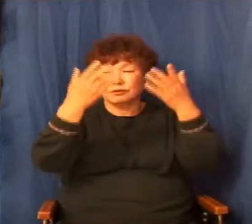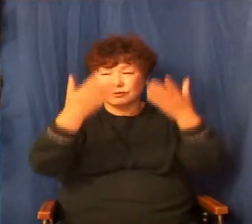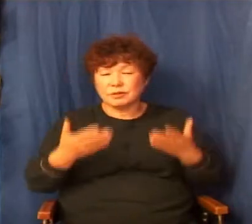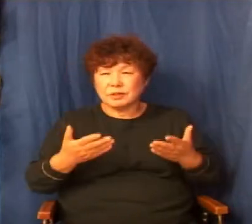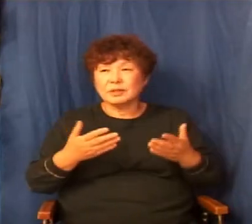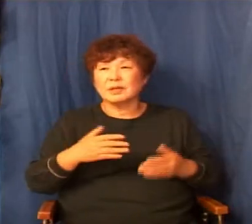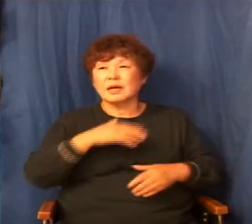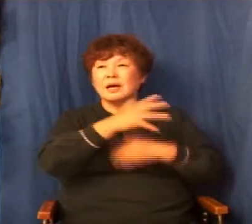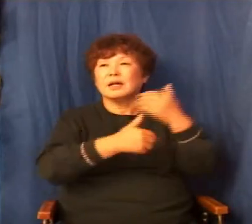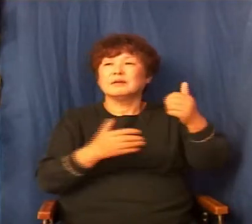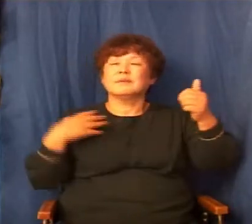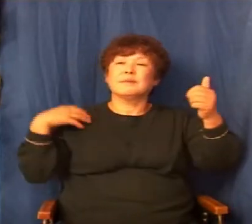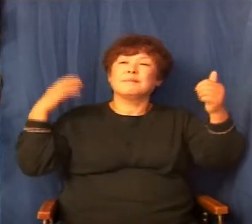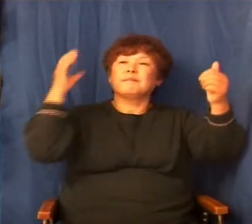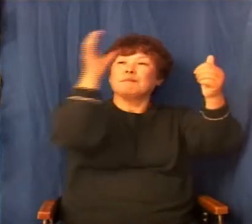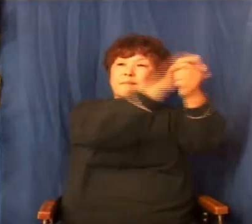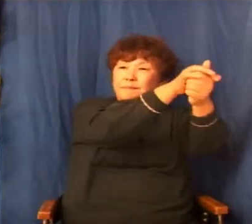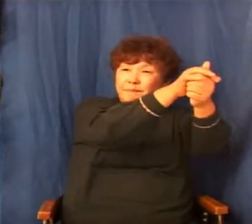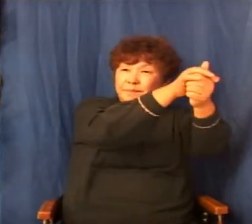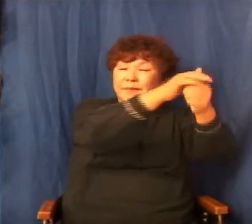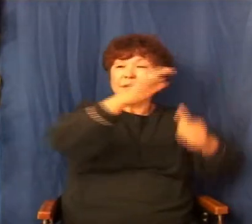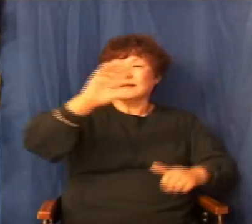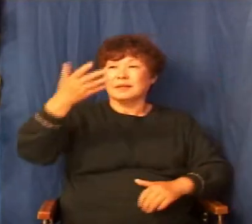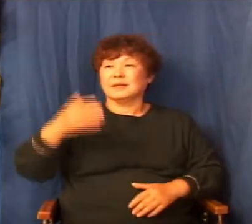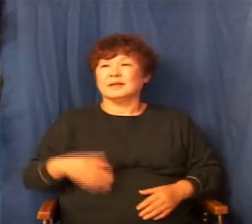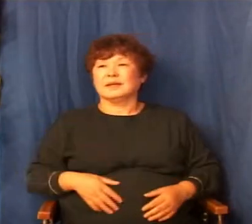그게 고백이 참 기가 막히지 않습니까?